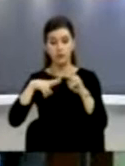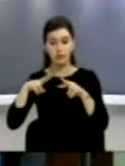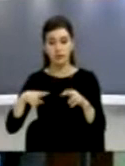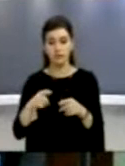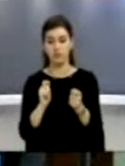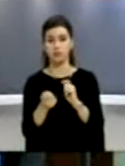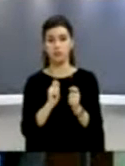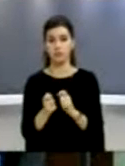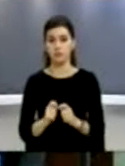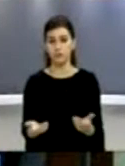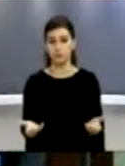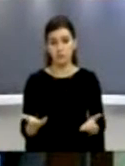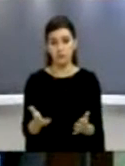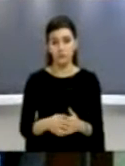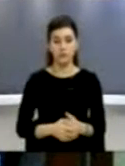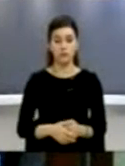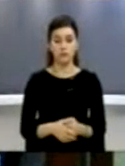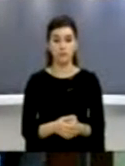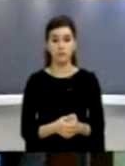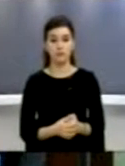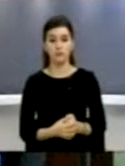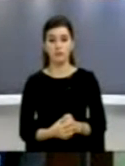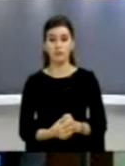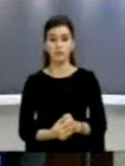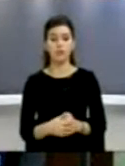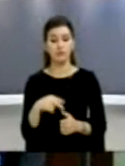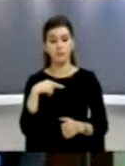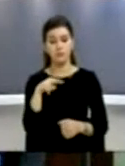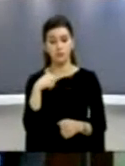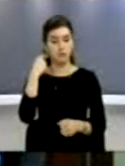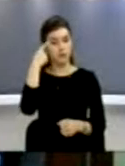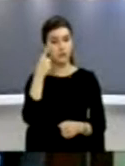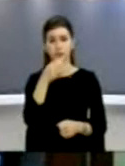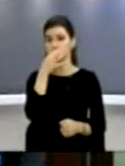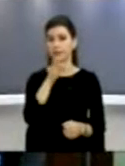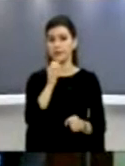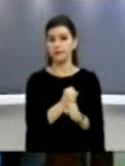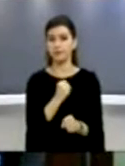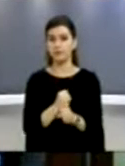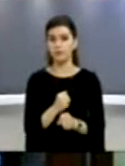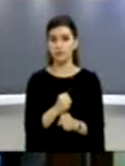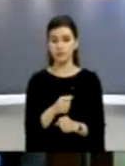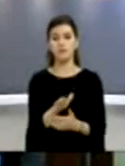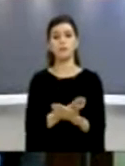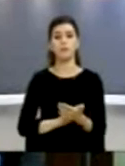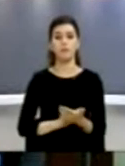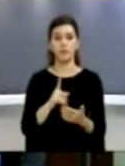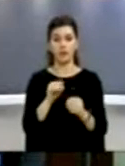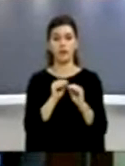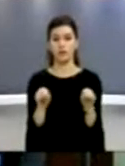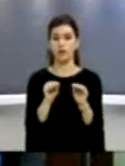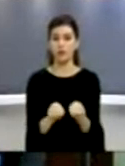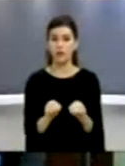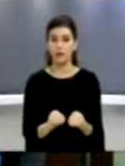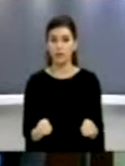përmendimin ton është të tepër i rëndësishëm. Mendoj se shumë mirë do të funksionon tështë që fillim ishtë të trajnohen dhe më